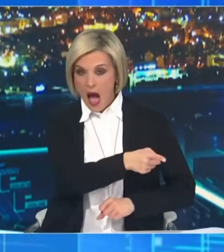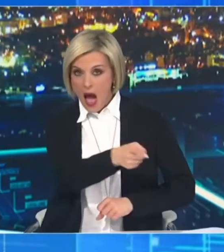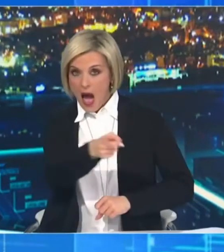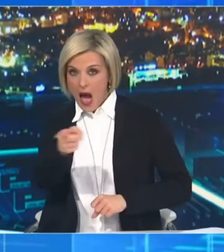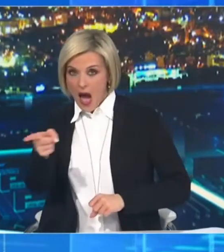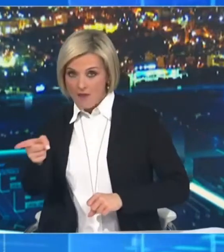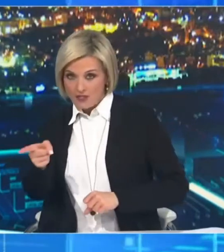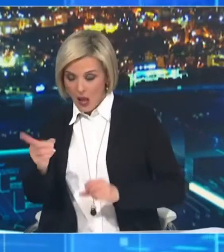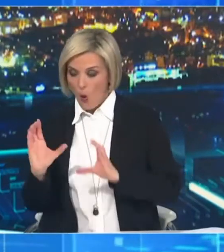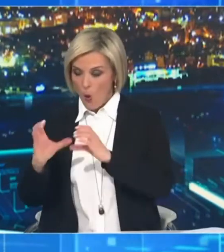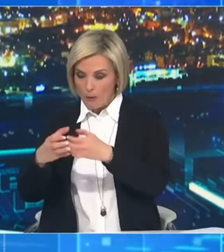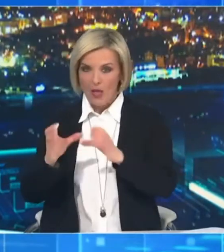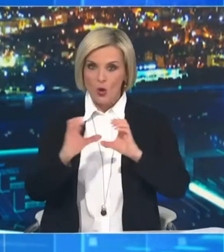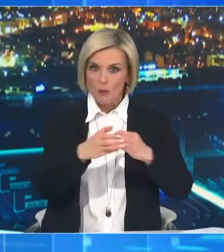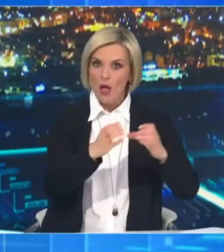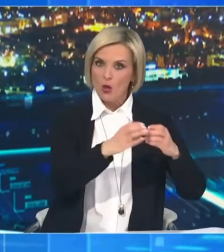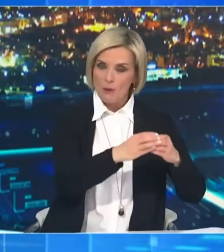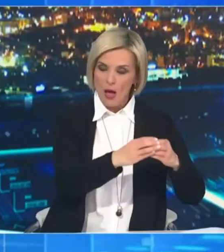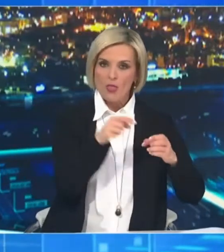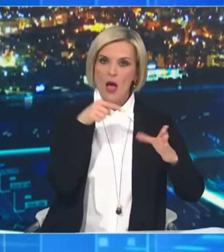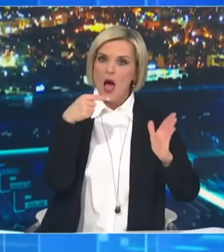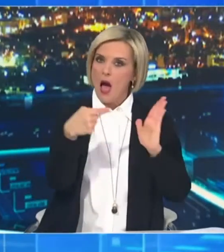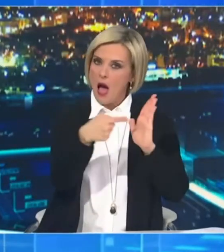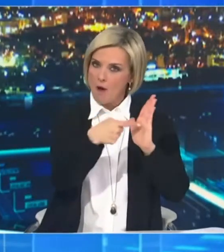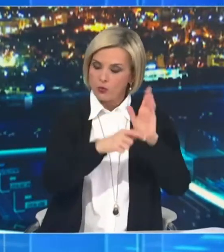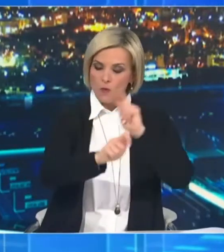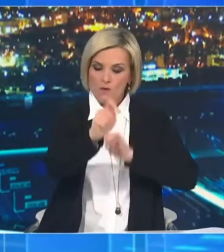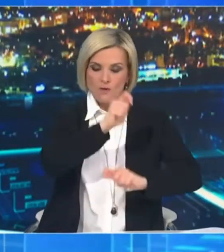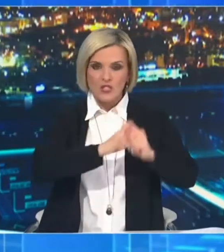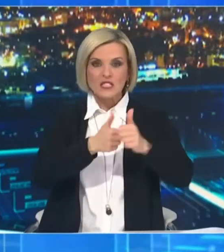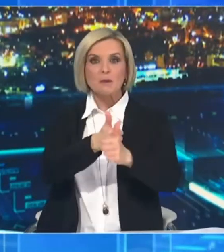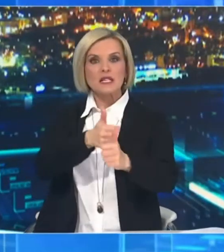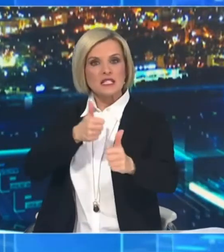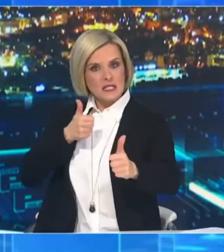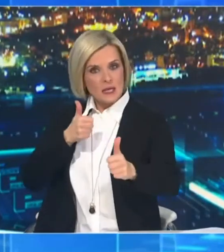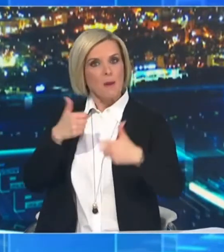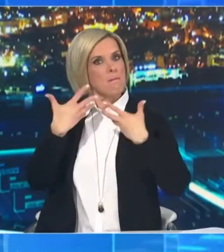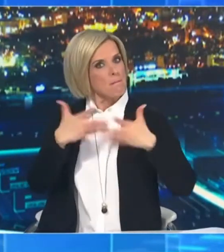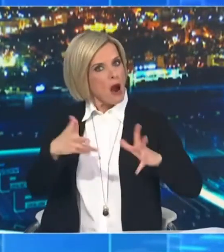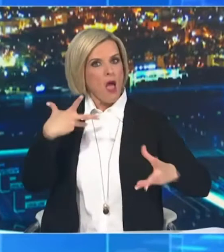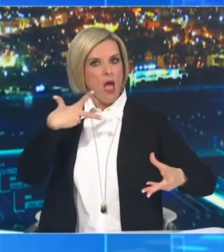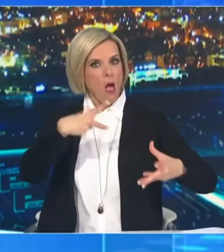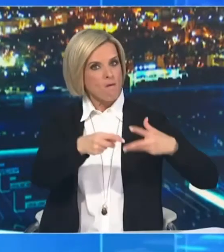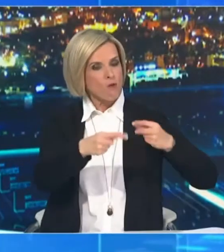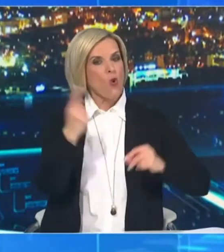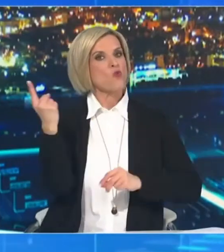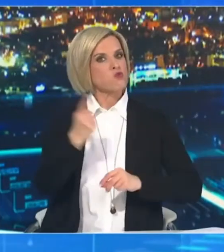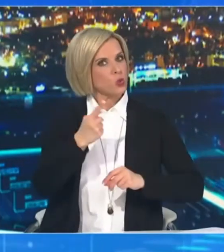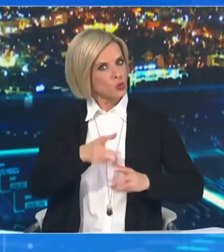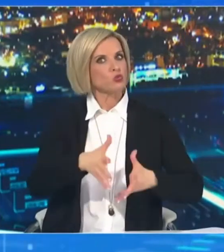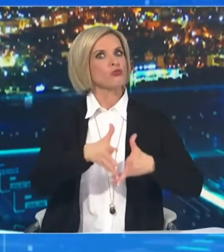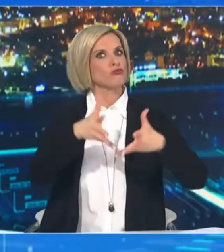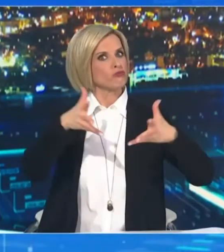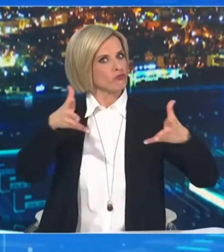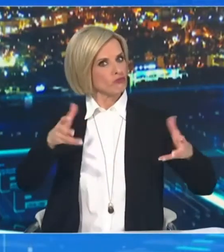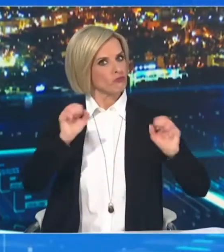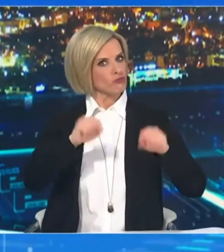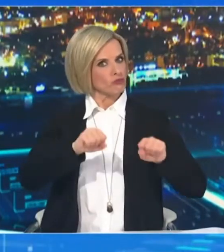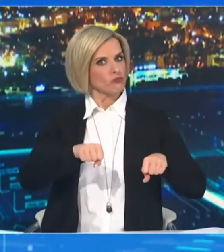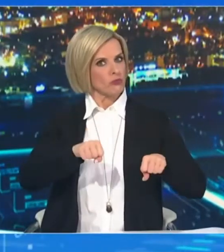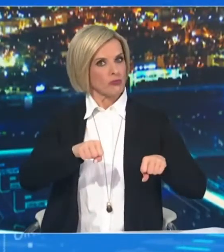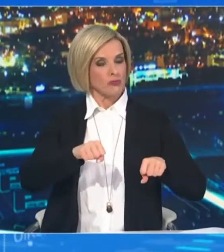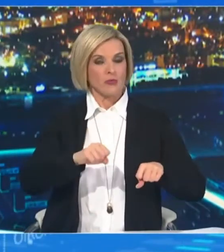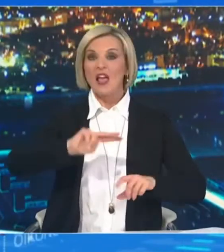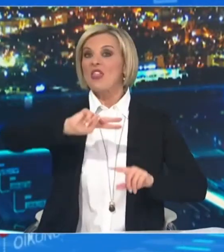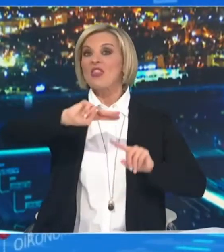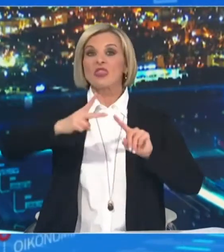έχει σε μεγάλο βαθμό εμβολιαστεί. Η δεύτερη είναι τα άτομα ηλικίας 85